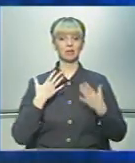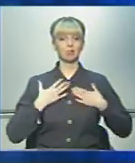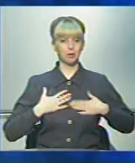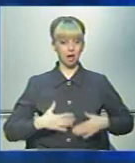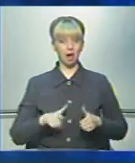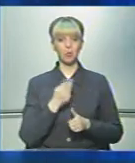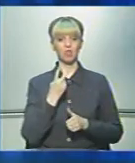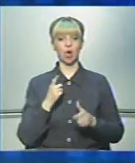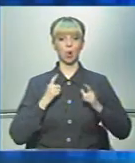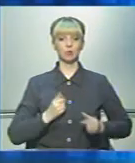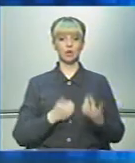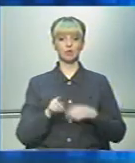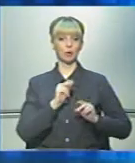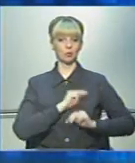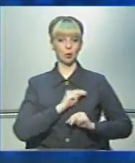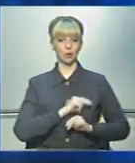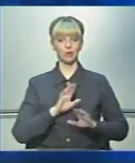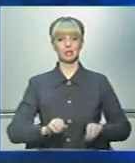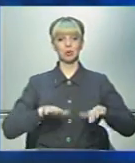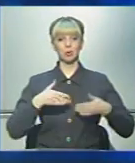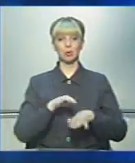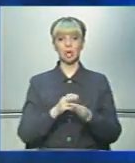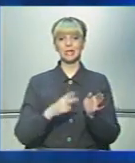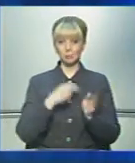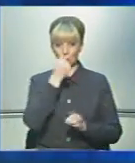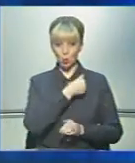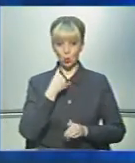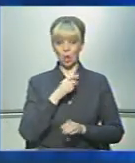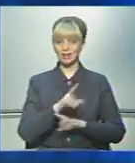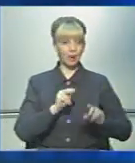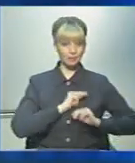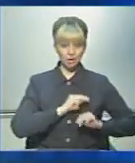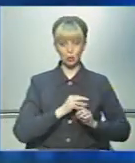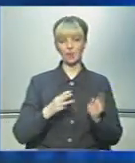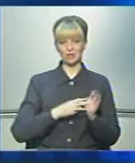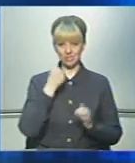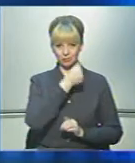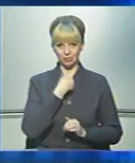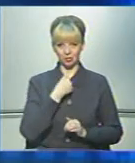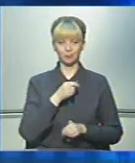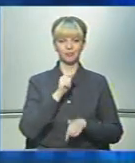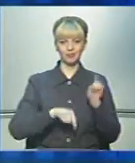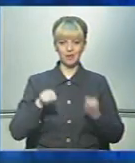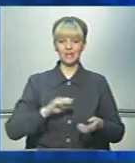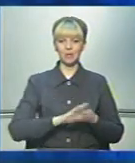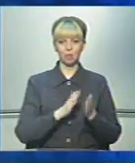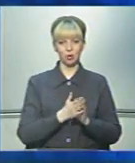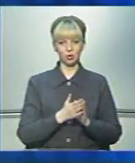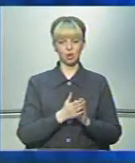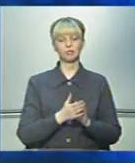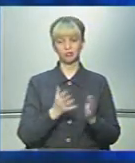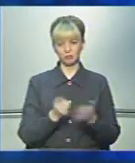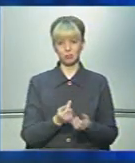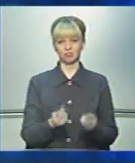або два костюми, якщо вона працює, пропонують носити сім років, не працюючи вісім. Проте деякі позиції зазнали